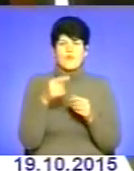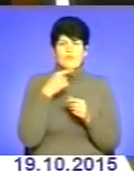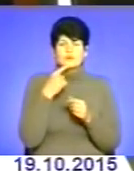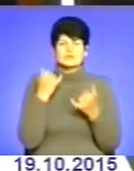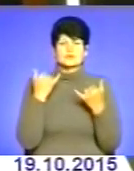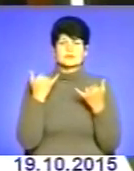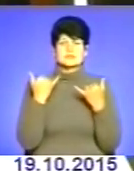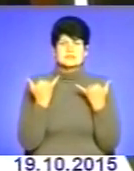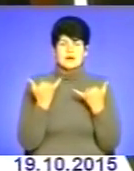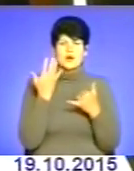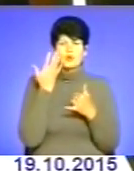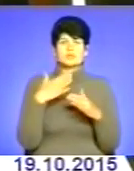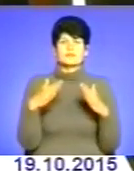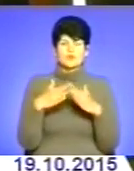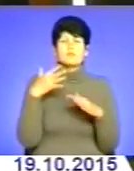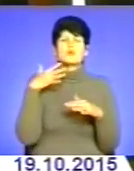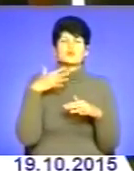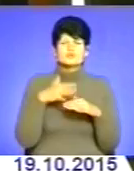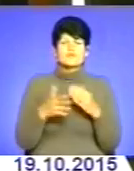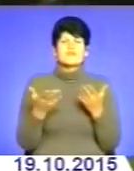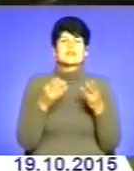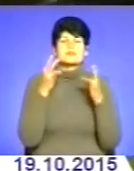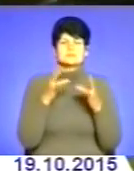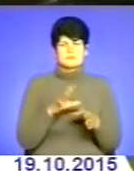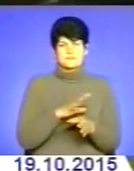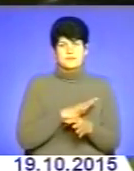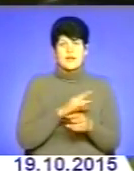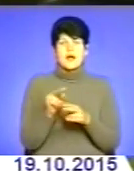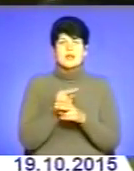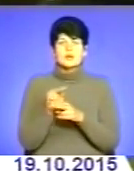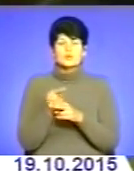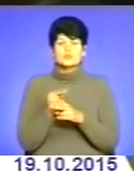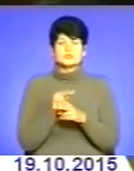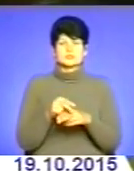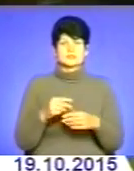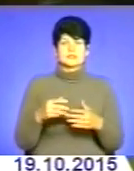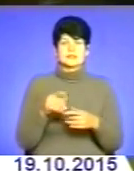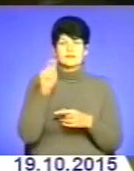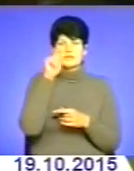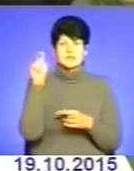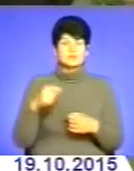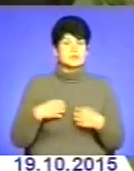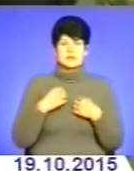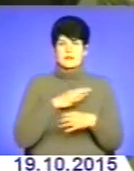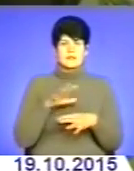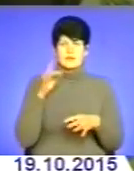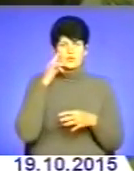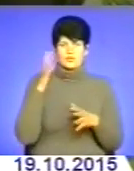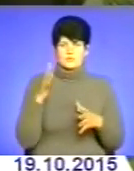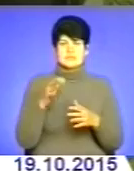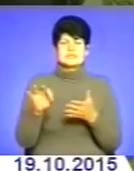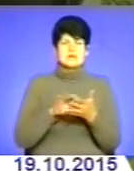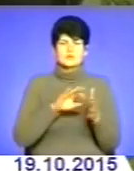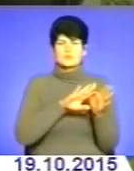зараз, коли вдома, розуміє, у якій небезпеці був А лікуючи на фронті, про страх навіть не думав Зразу після революції